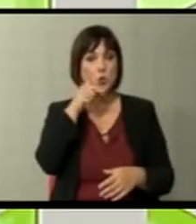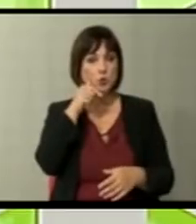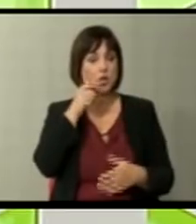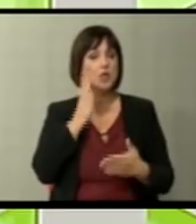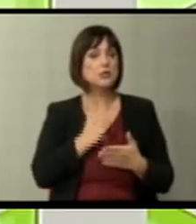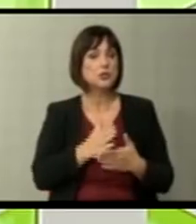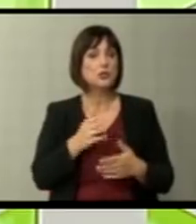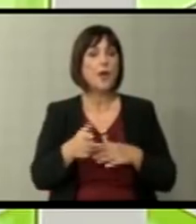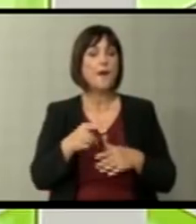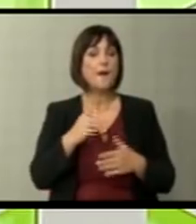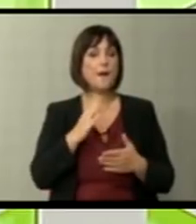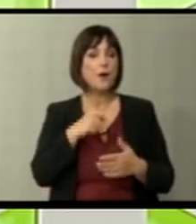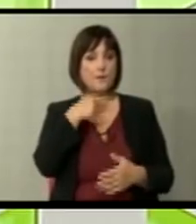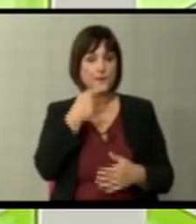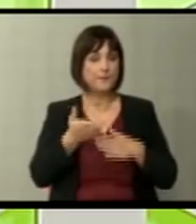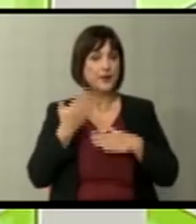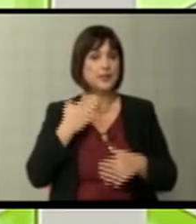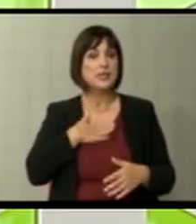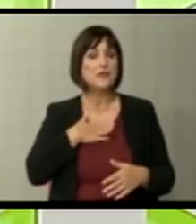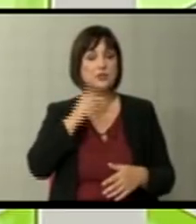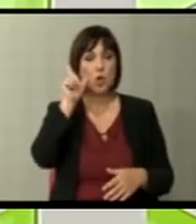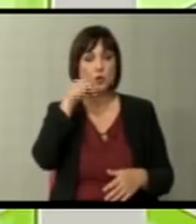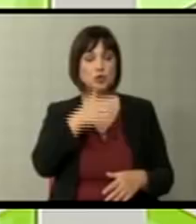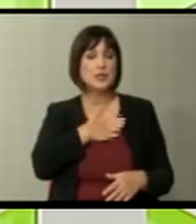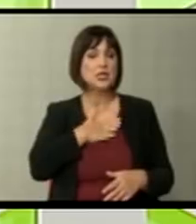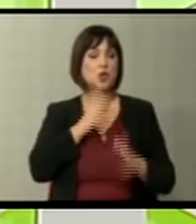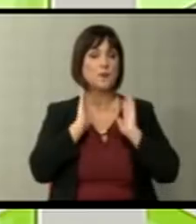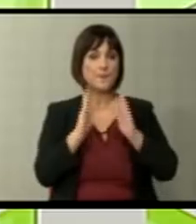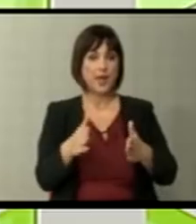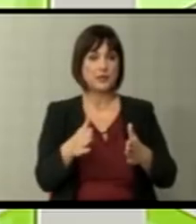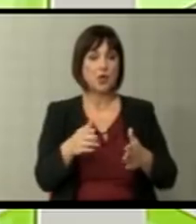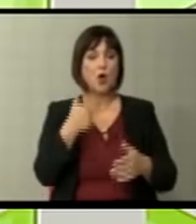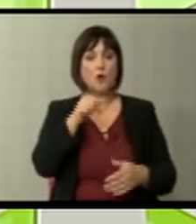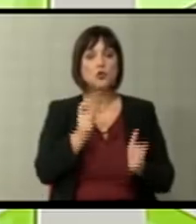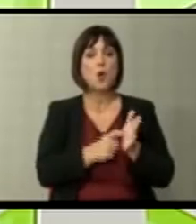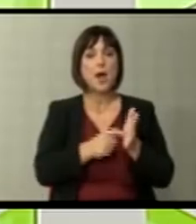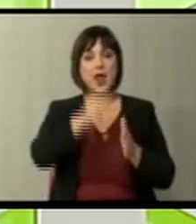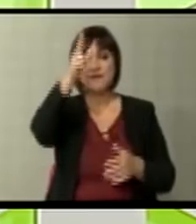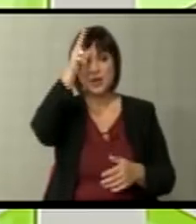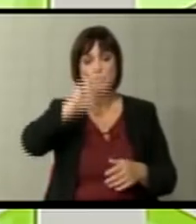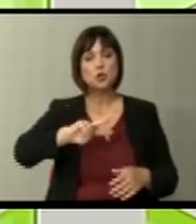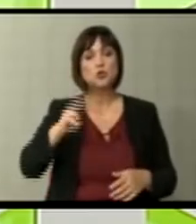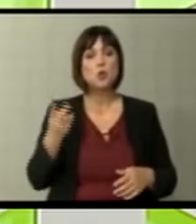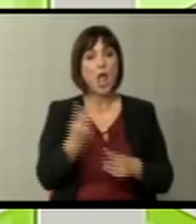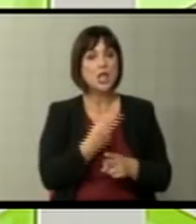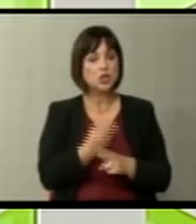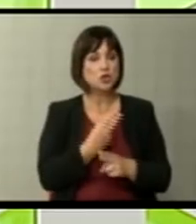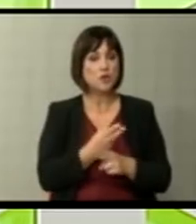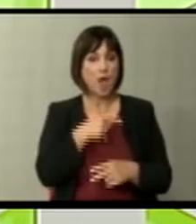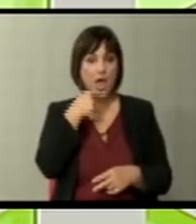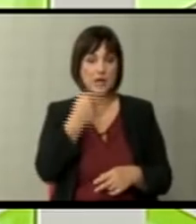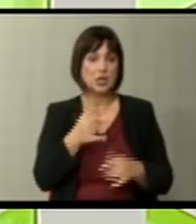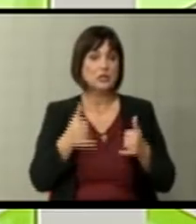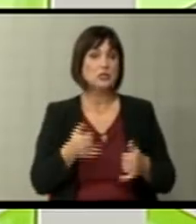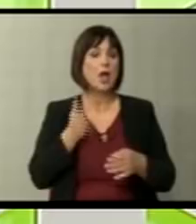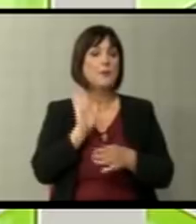затоа што пред се ние си го оттежнуваме нашиот пат. Тоа што го бара Франција и останатите држави, рековте